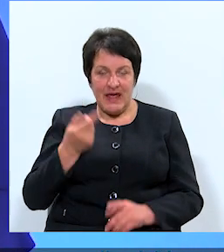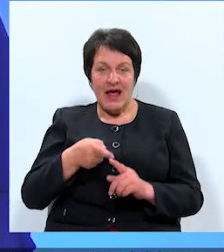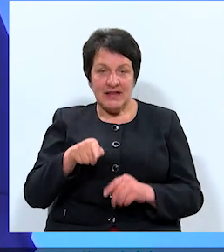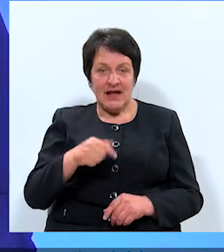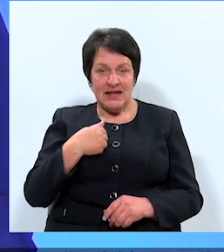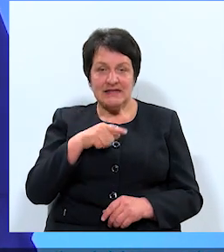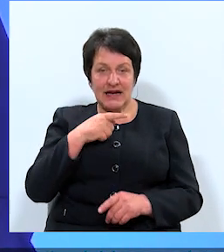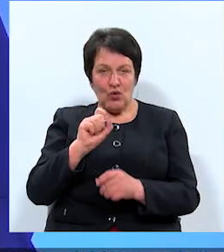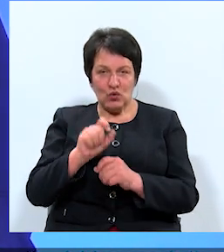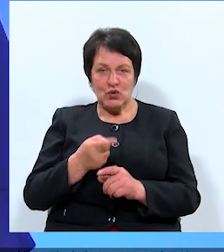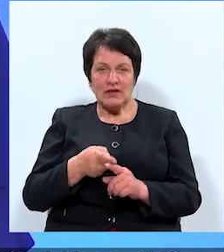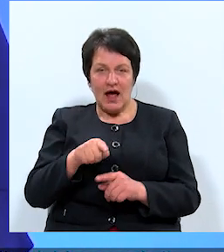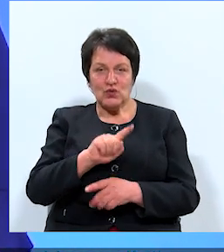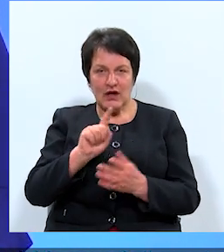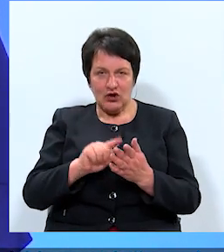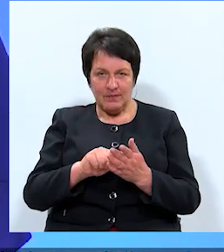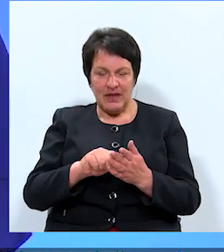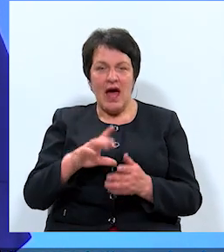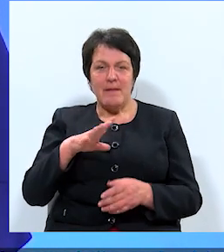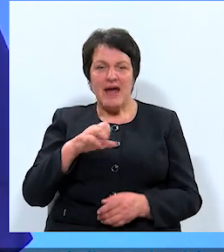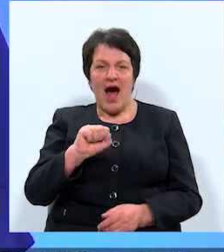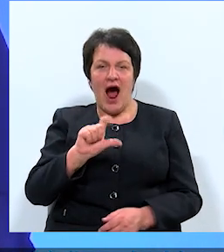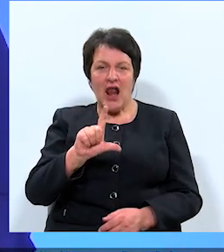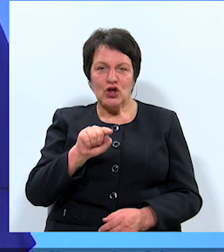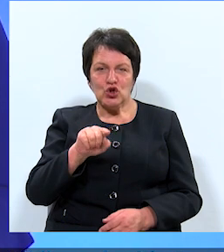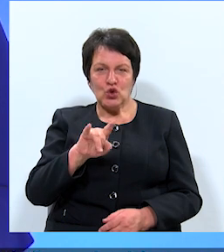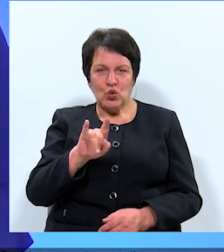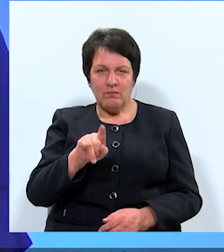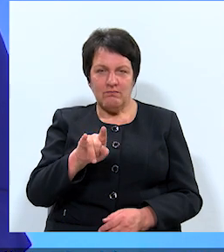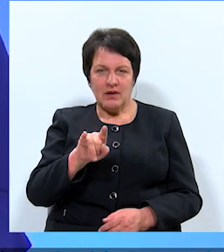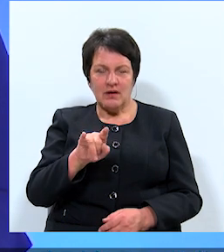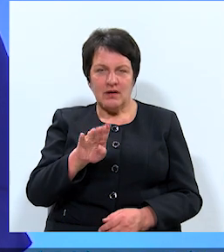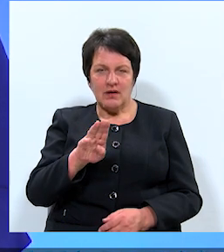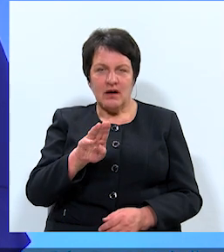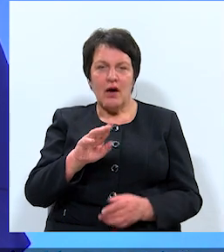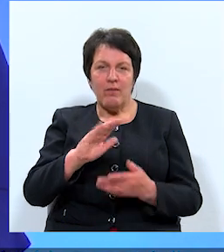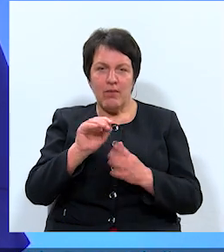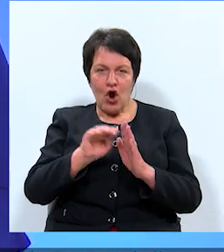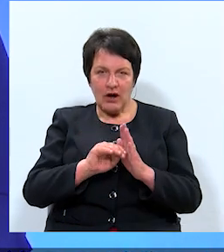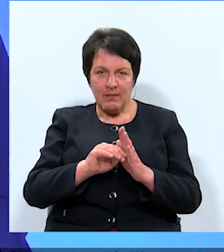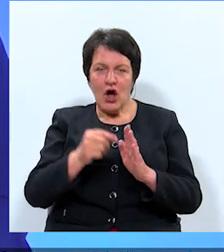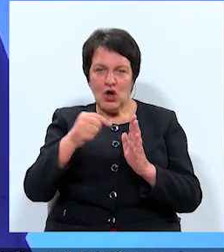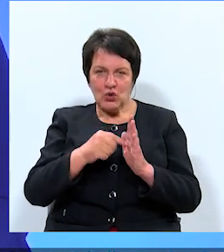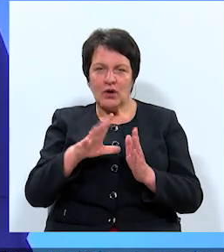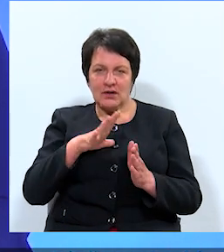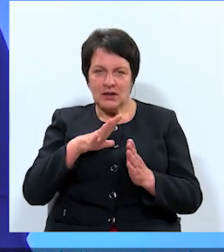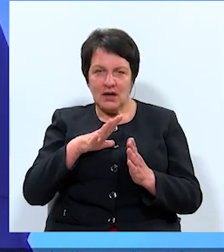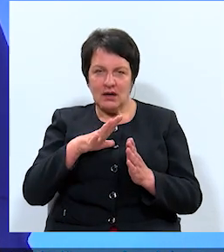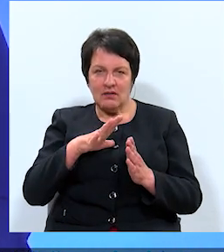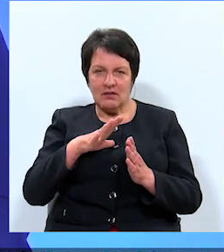tad es gribu uzdot tādu jautājumu. Tā kā ar to, ka bija altumprogramma. Tātad altumprogrammā tika dalīts